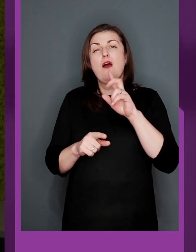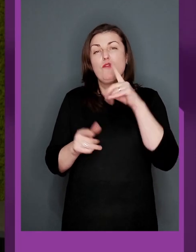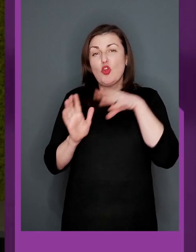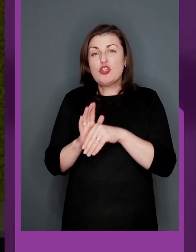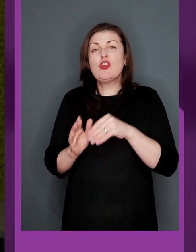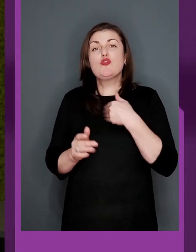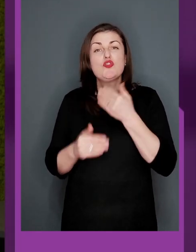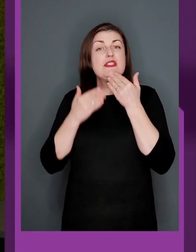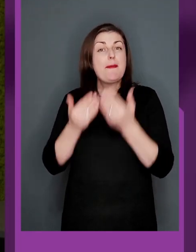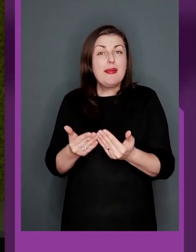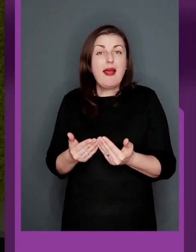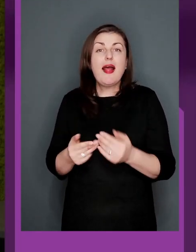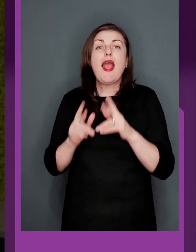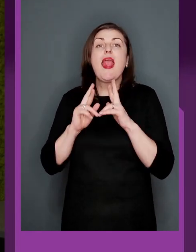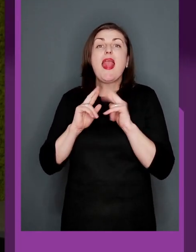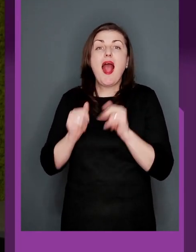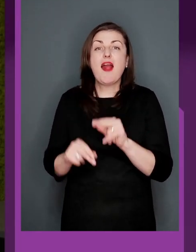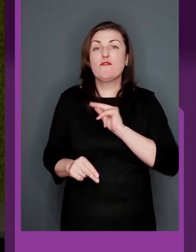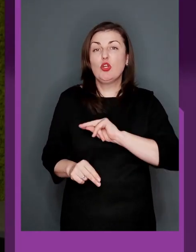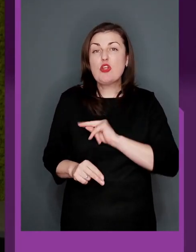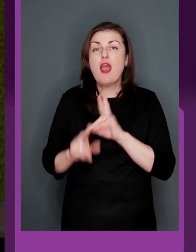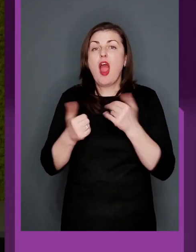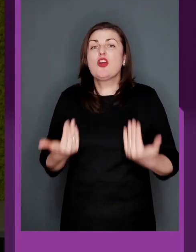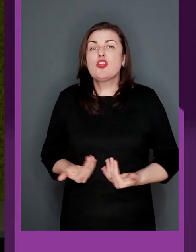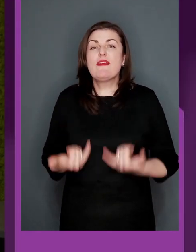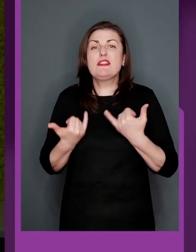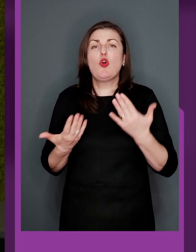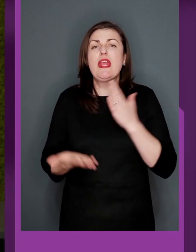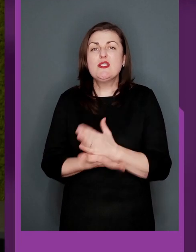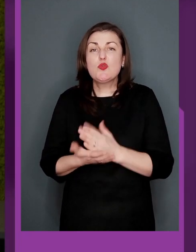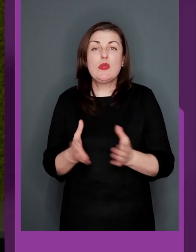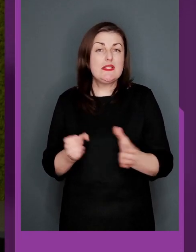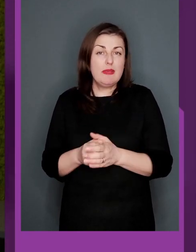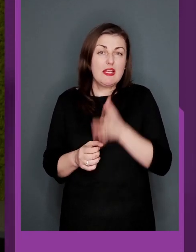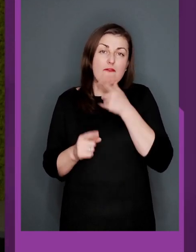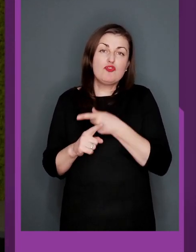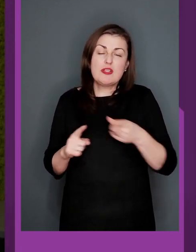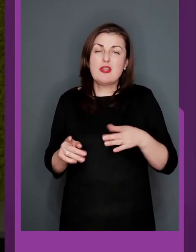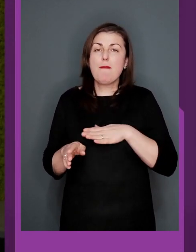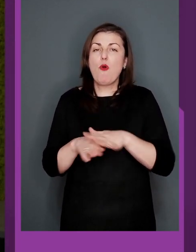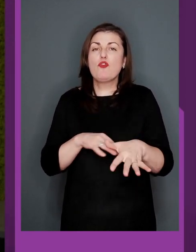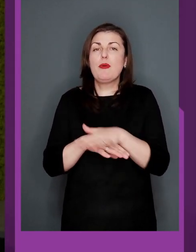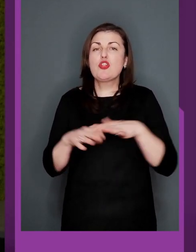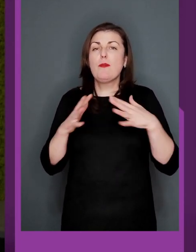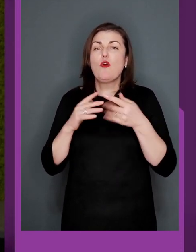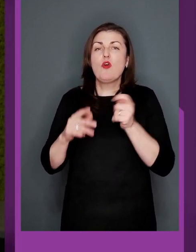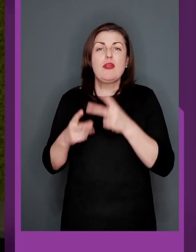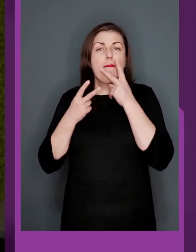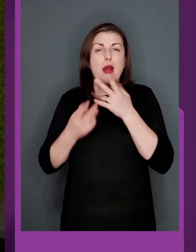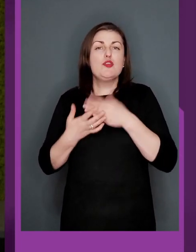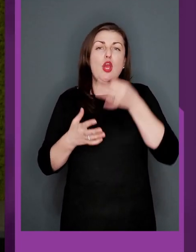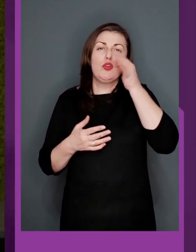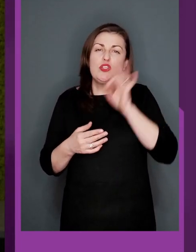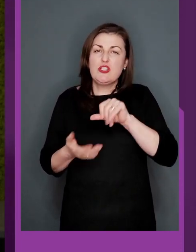запитати взагалі, як функціонує, як живе сьогодні, існує збірна в часи повномасштабної війни. Бачимо її